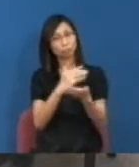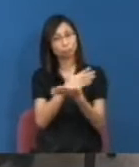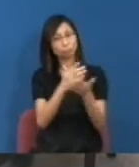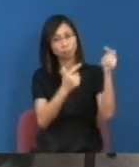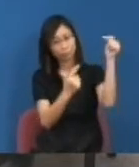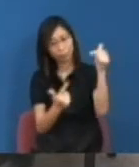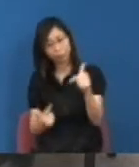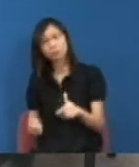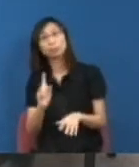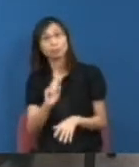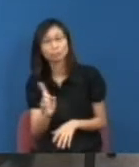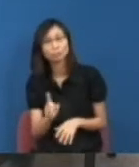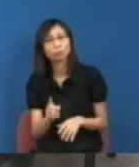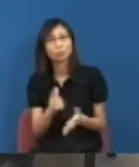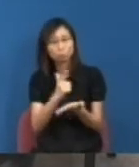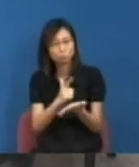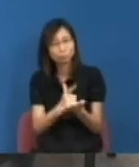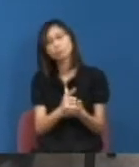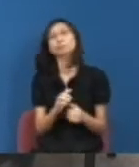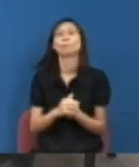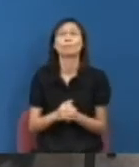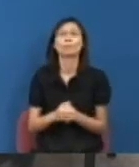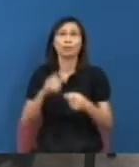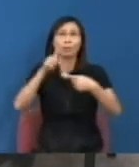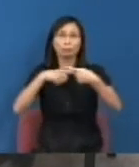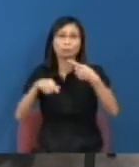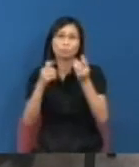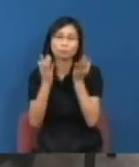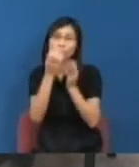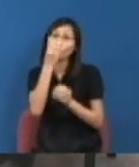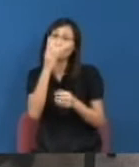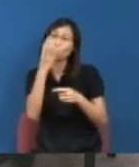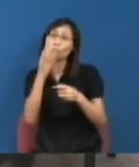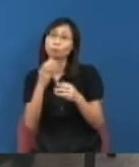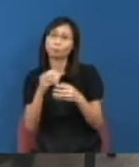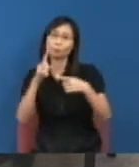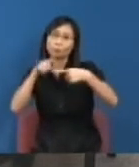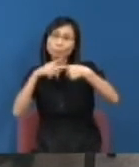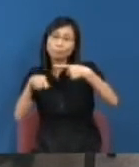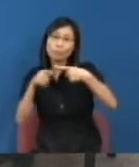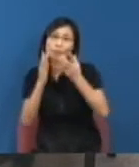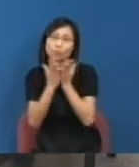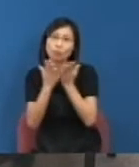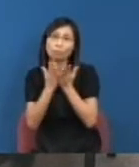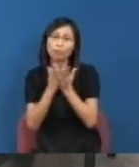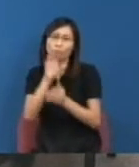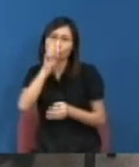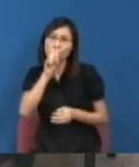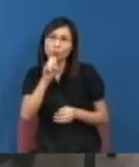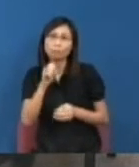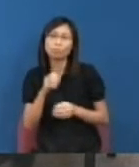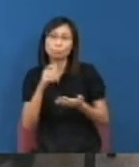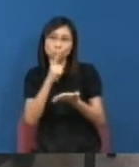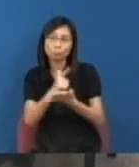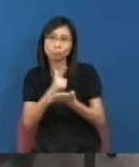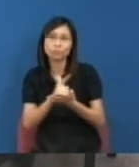可能你會說是一個很講序很講序但我覺得令到社會人士尚尚